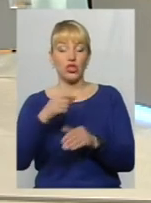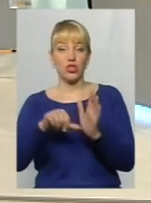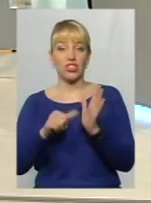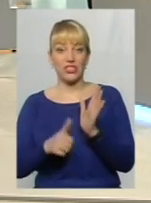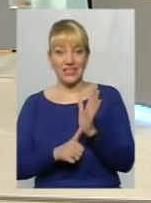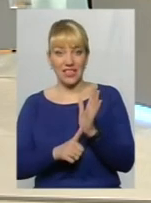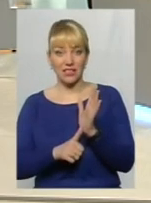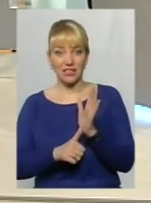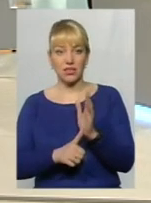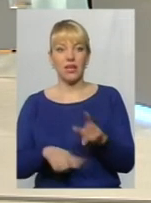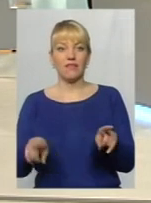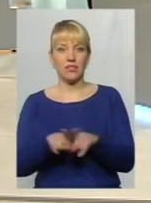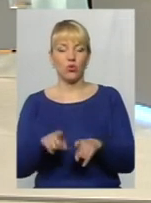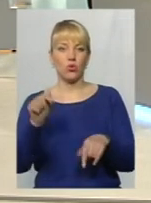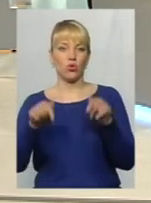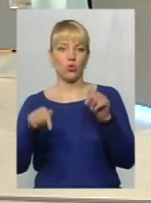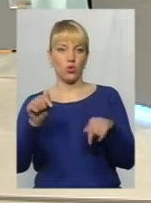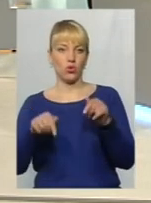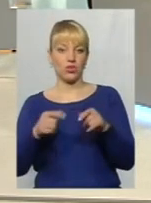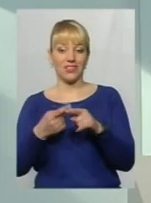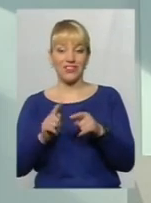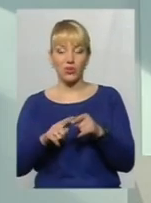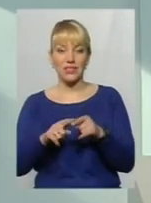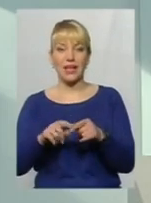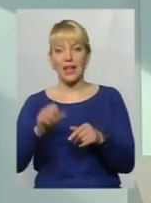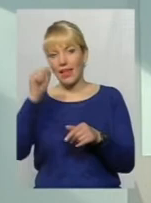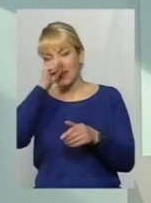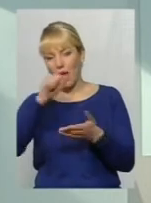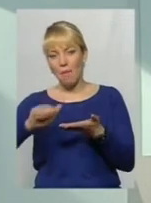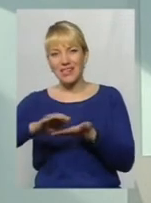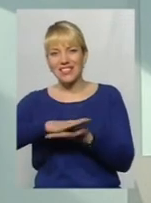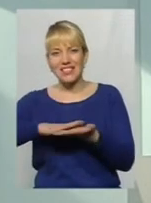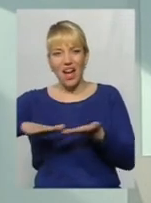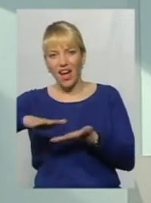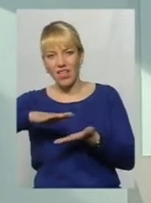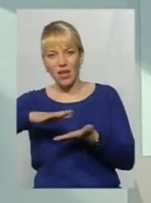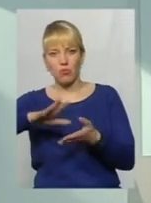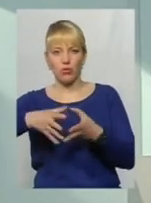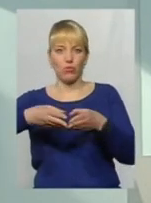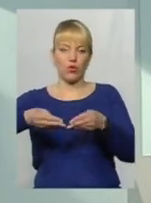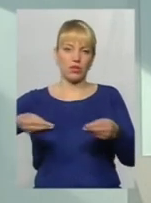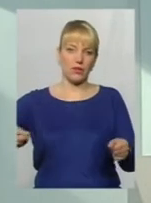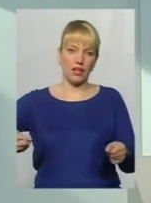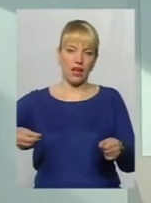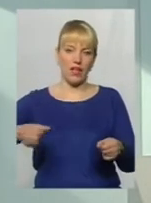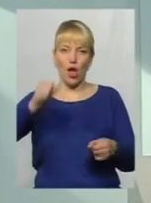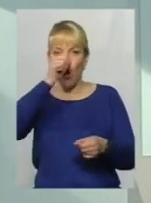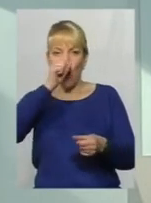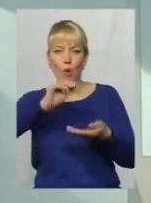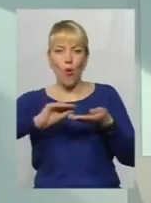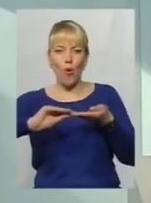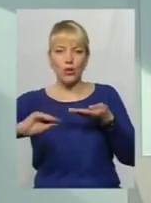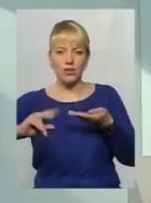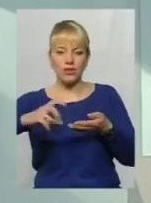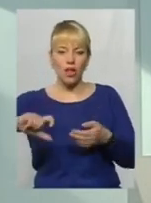і все рівно йшов дощ. І це намерзає, і розмерзається льод на дорозі. Ми